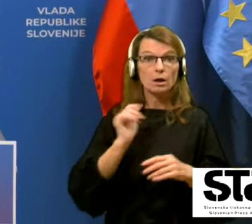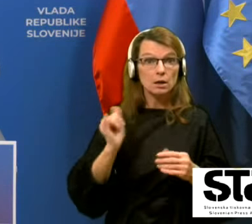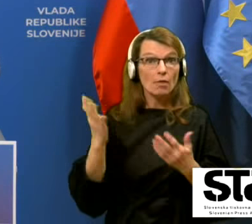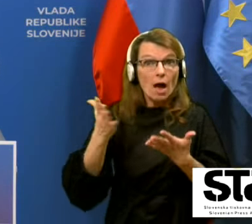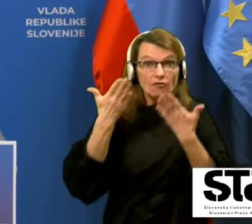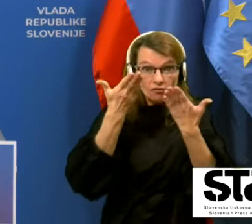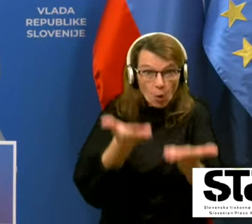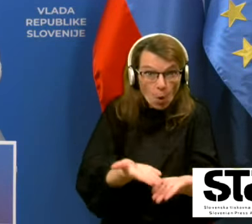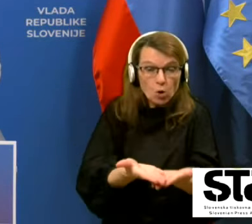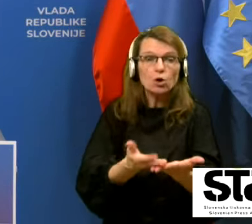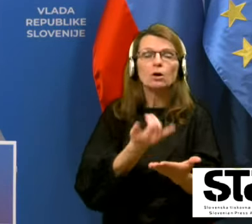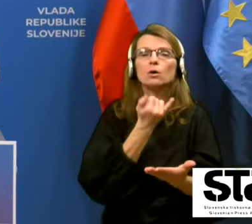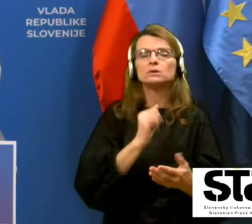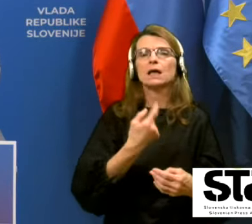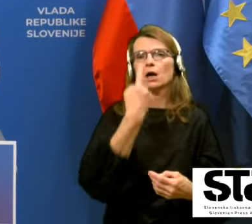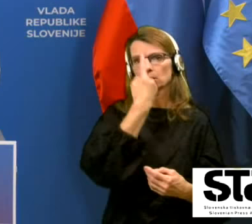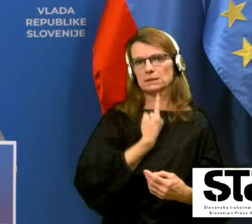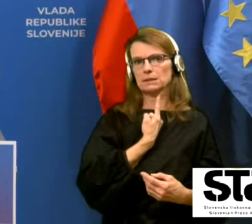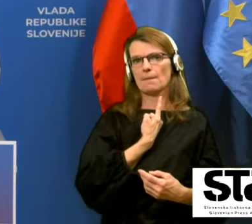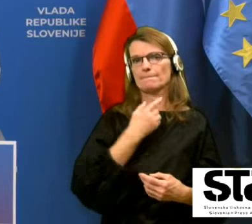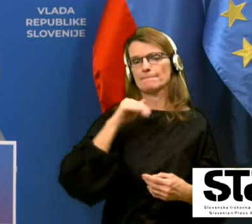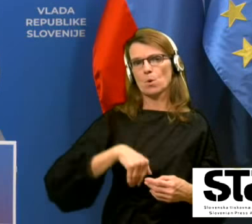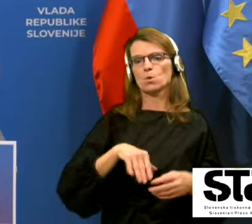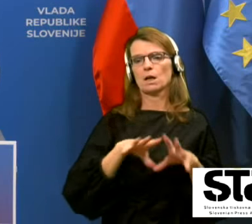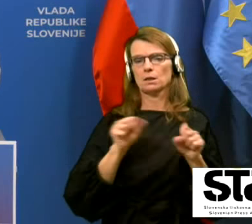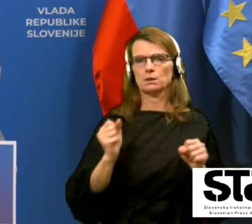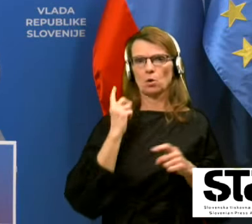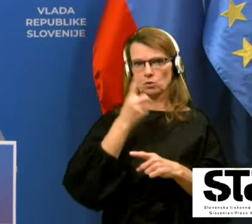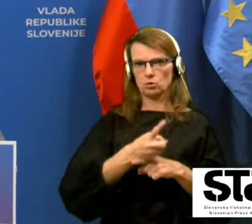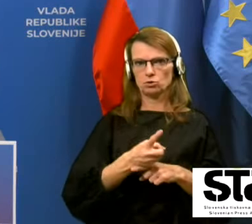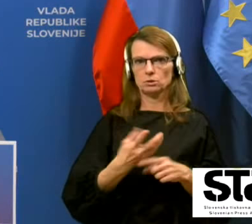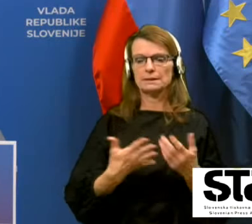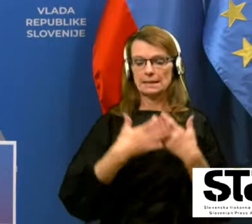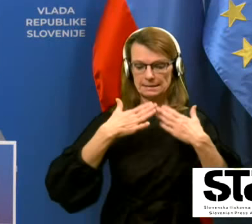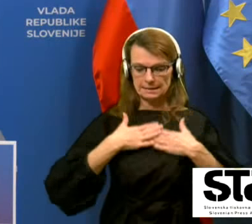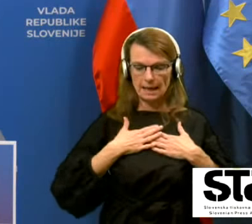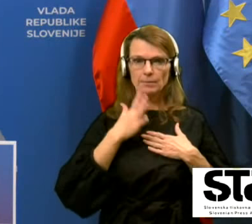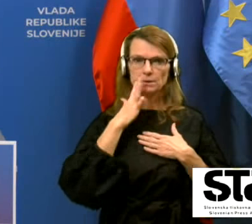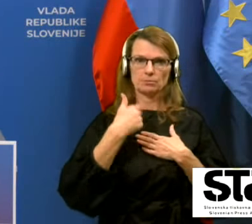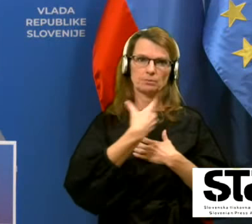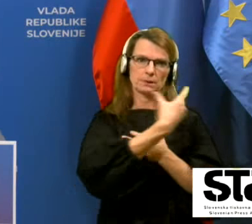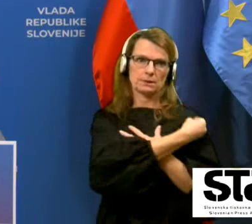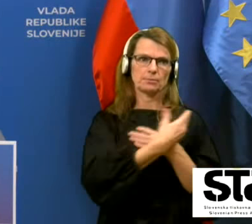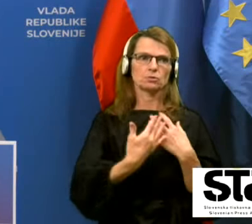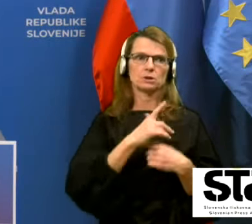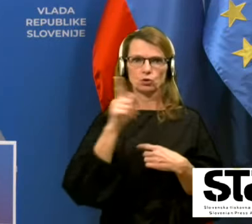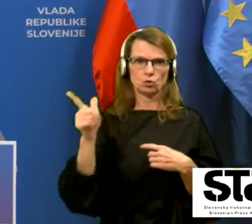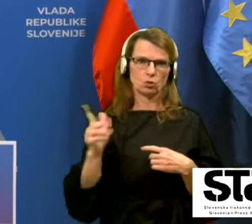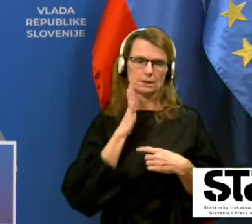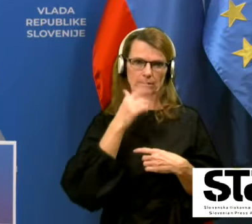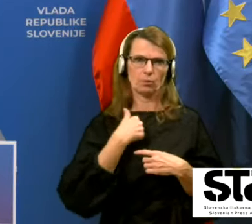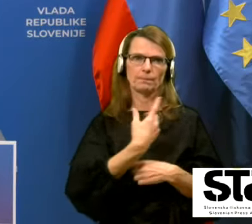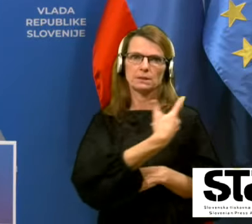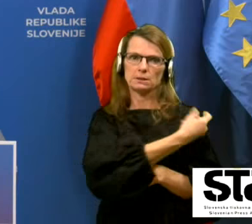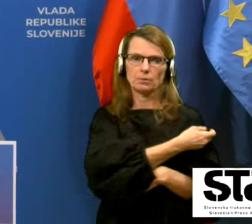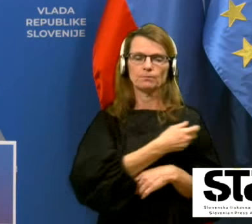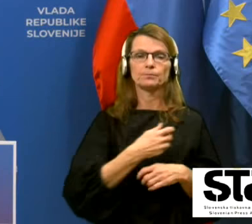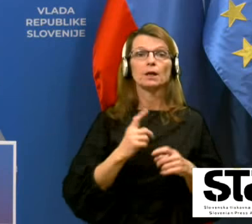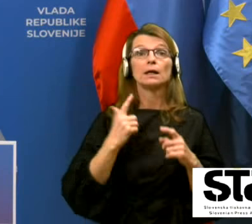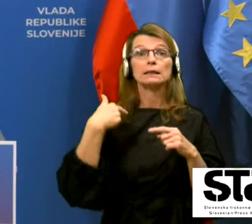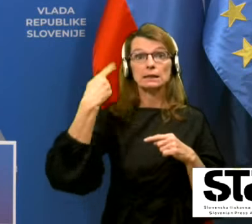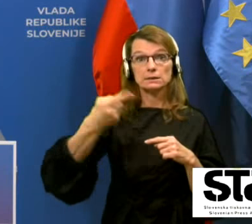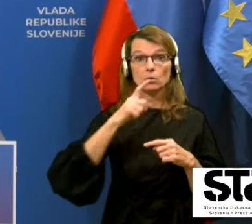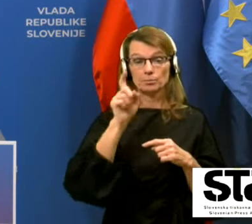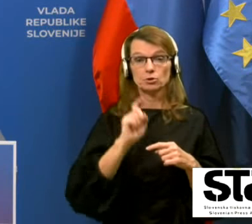narediti tisto odločitev. Edino logično, da reče, ja se bom cepil za se in za druge. Naslednje vprašanje za radio